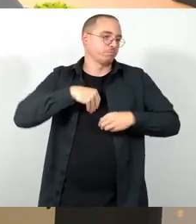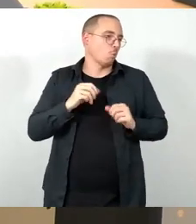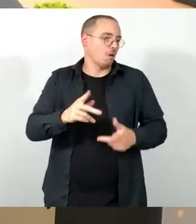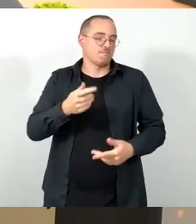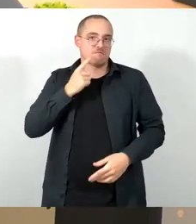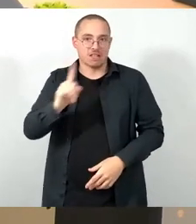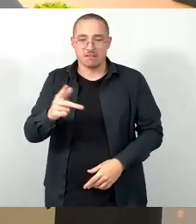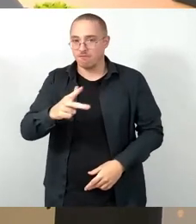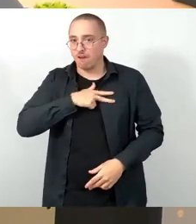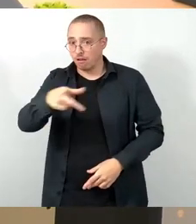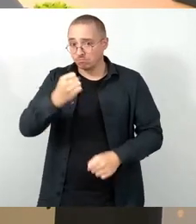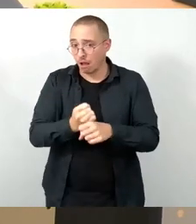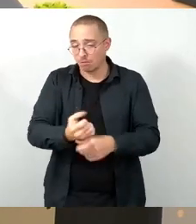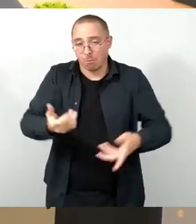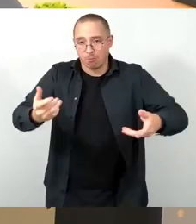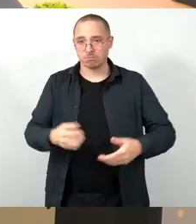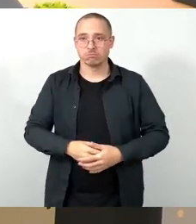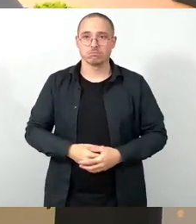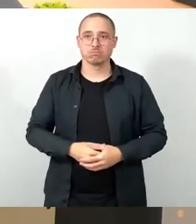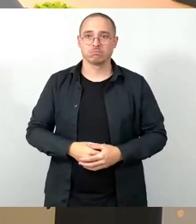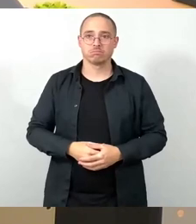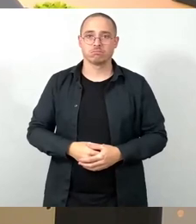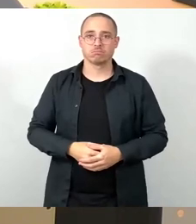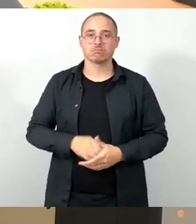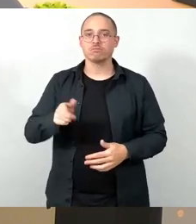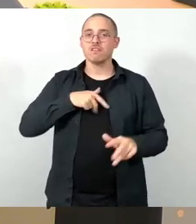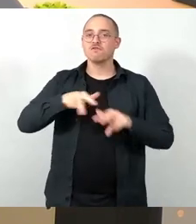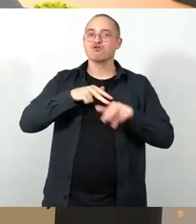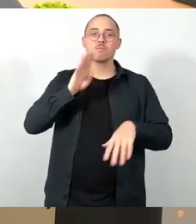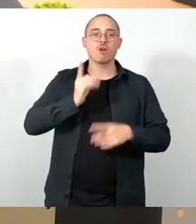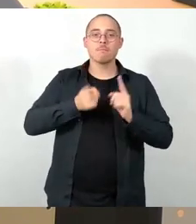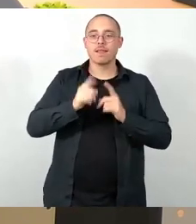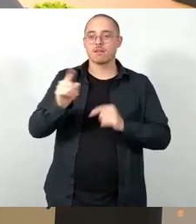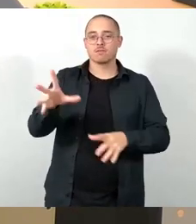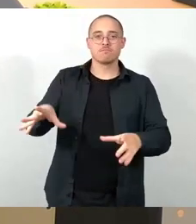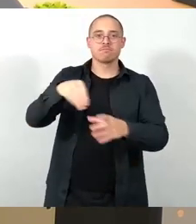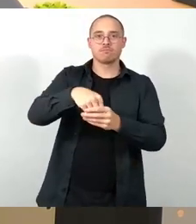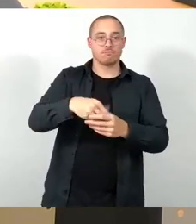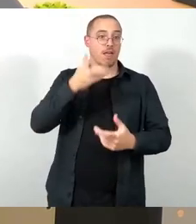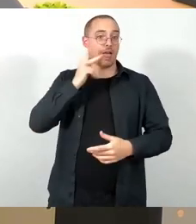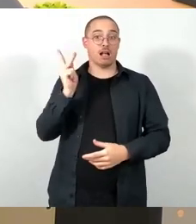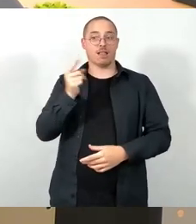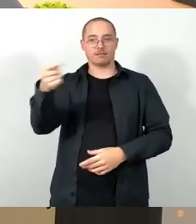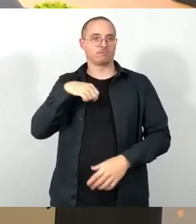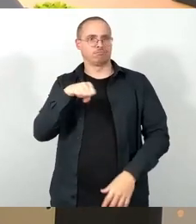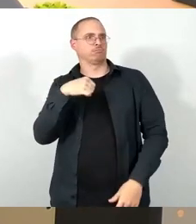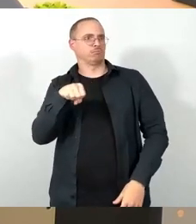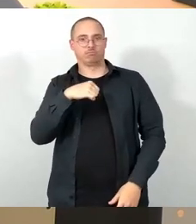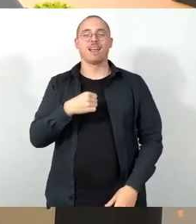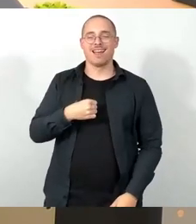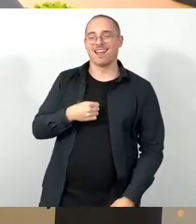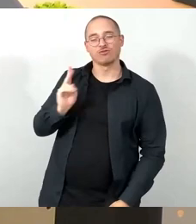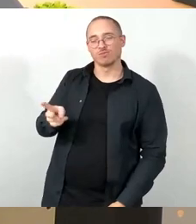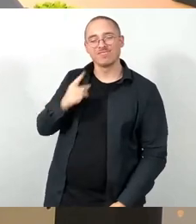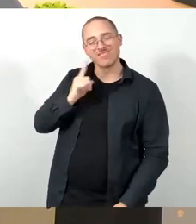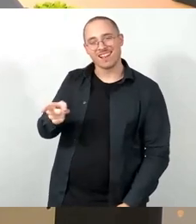nochmal extra dann irgendwie den Wirtschaftsbürgermeister dort eingefügt. Herr Kaden schüttelt den Kopf, aber ich weiß, es war so. Er weiß davon gar